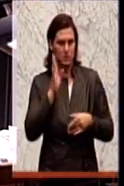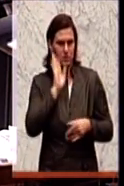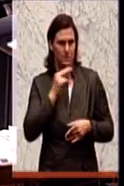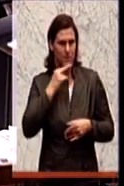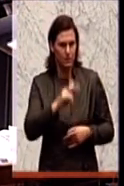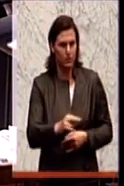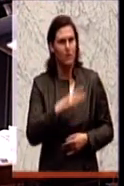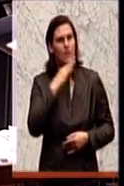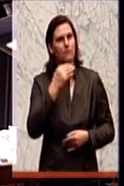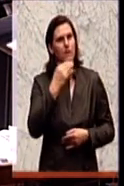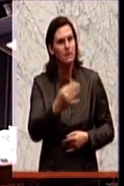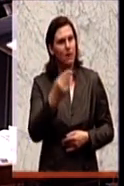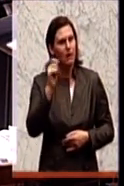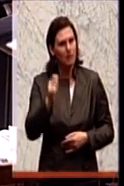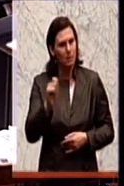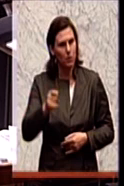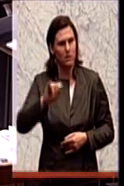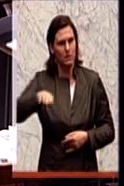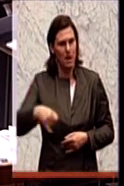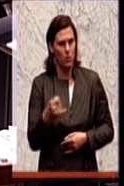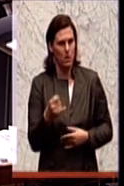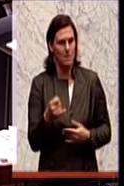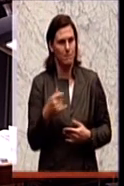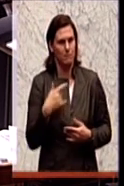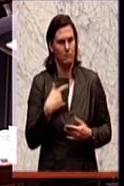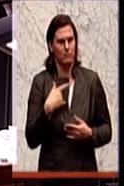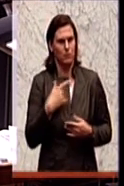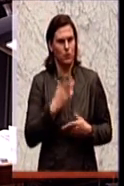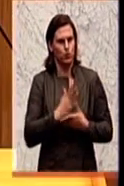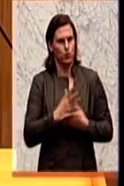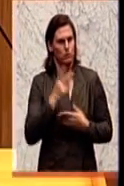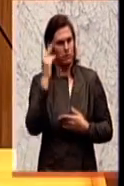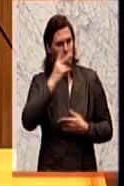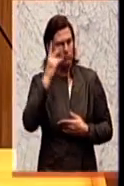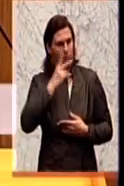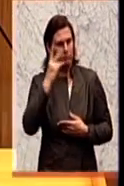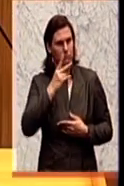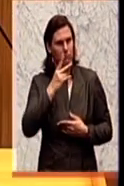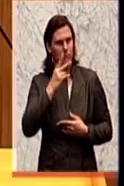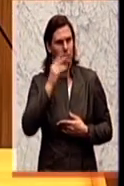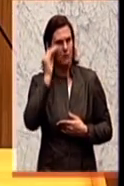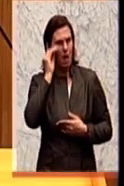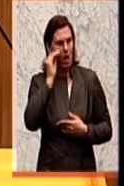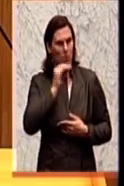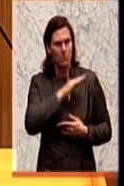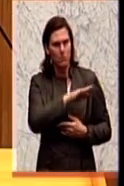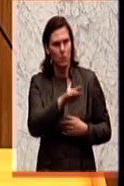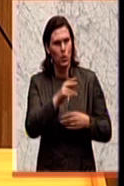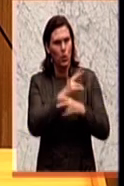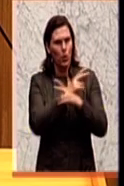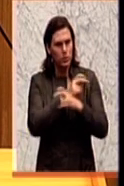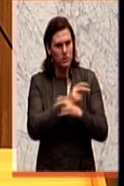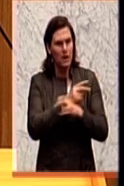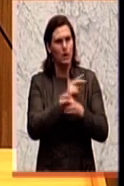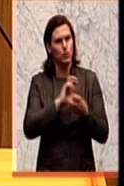Dank, sehr geehrter Herr Abgeordneter Jarolim. Ich gehe selbstverständlich davon aus, dass die österreichische Umsetzung der EU-Richtlinie zur